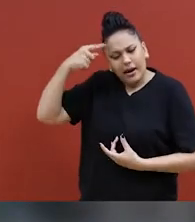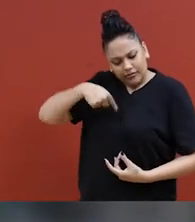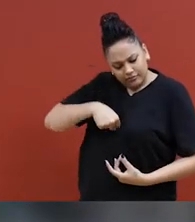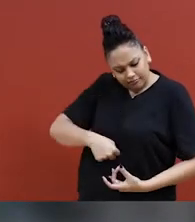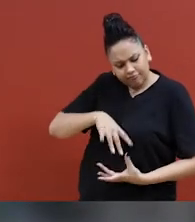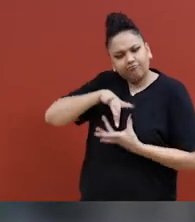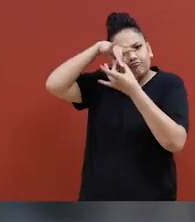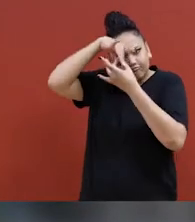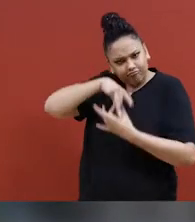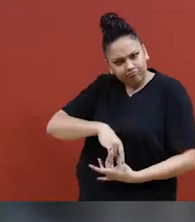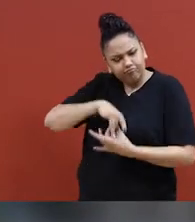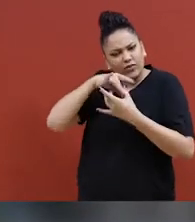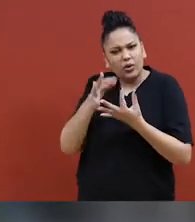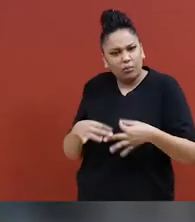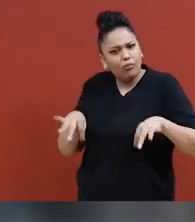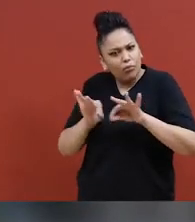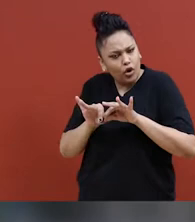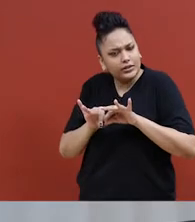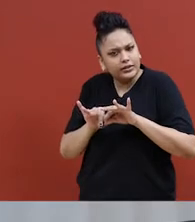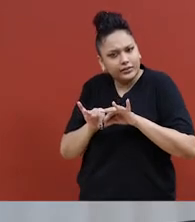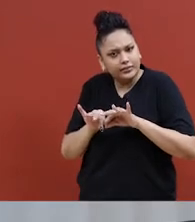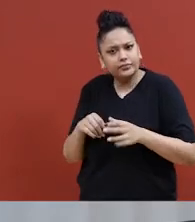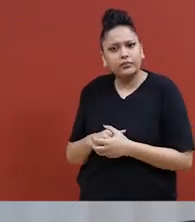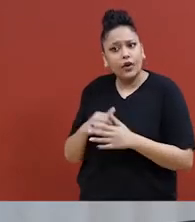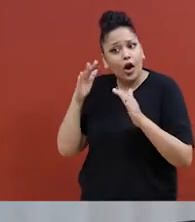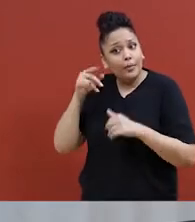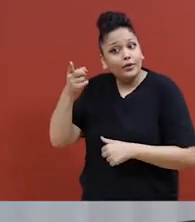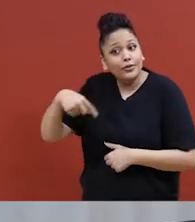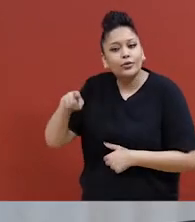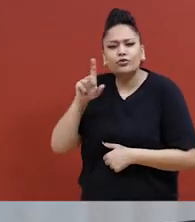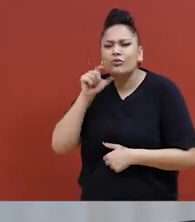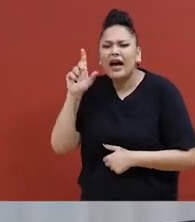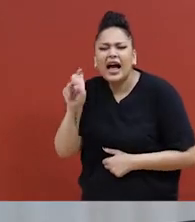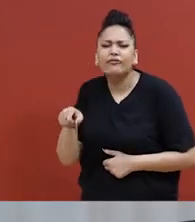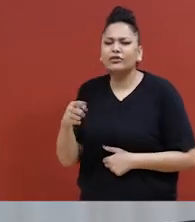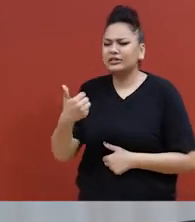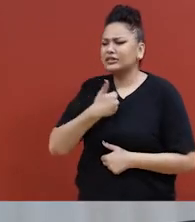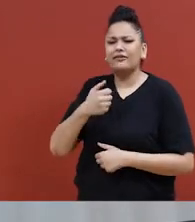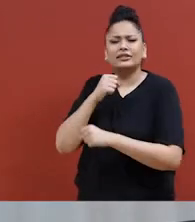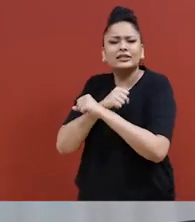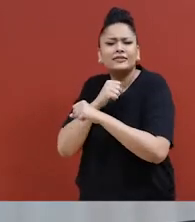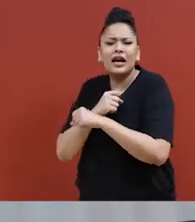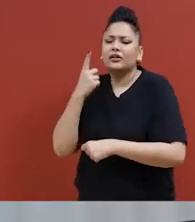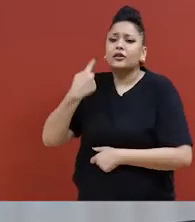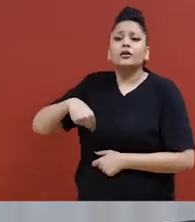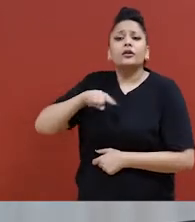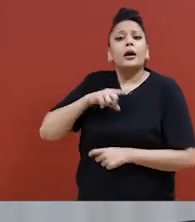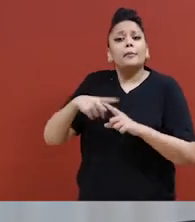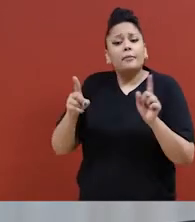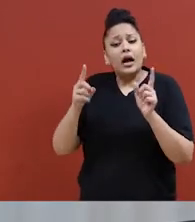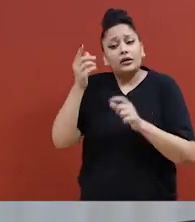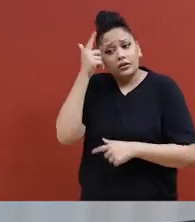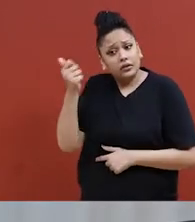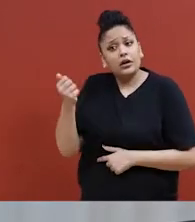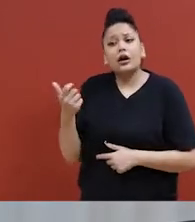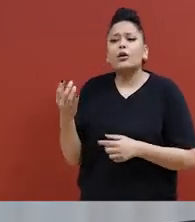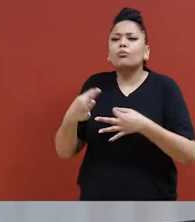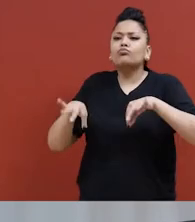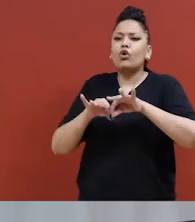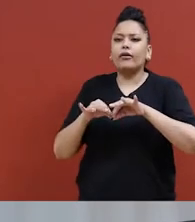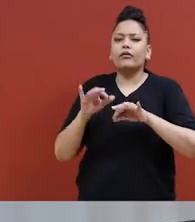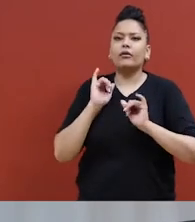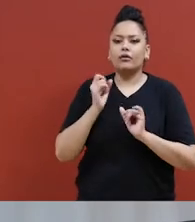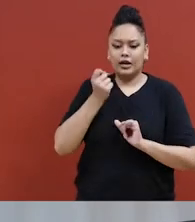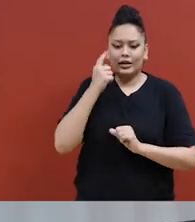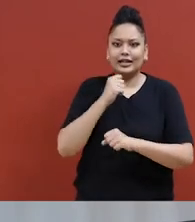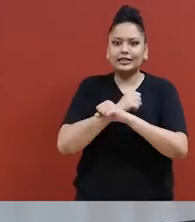émotionnelle, mais aussi cognitive. On espère ne jamais avoir à utiliser ces connaissances, mais on sait qu'on en vaut la peine